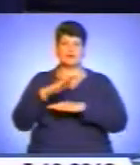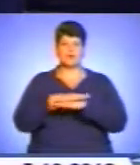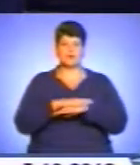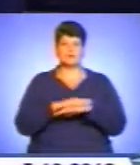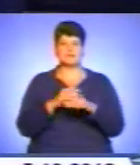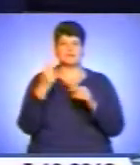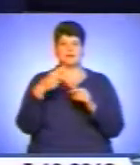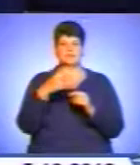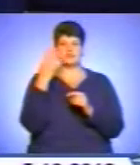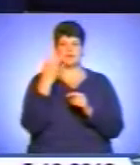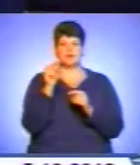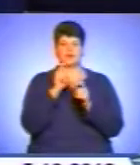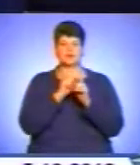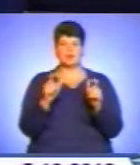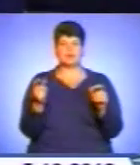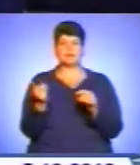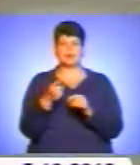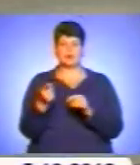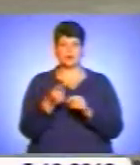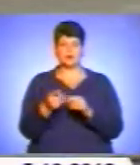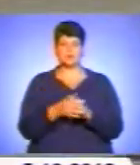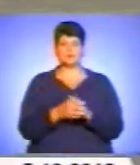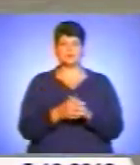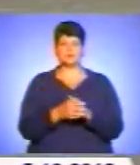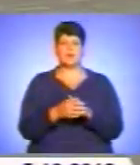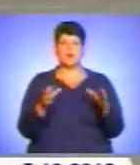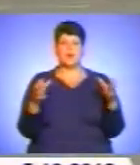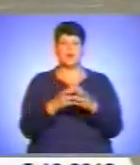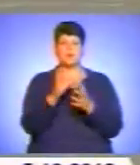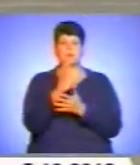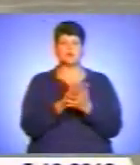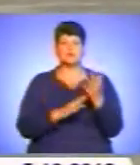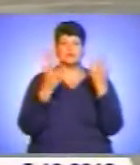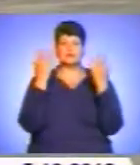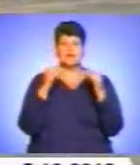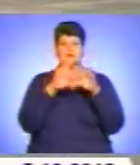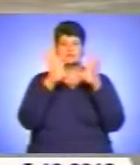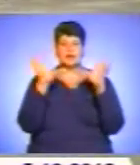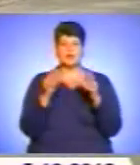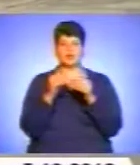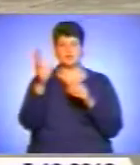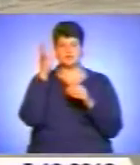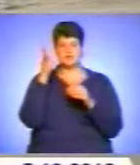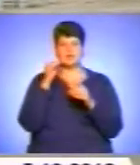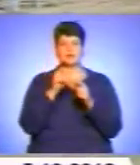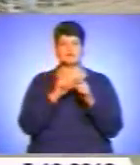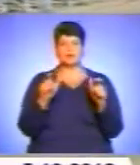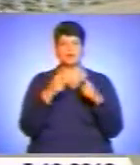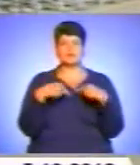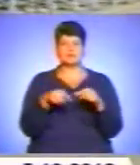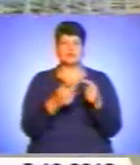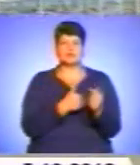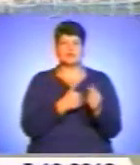з 24-ї школи Тернополя. Групи продовженого дня у загальноосвітніх закладах організовують забажання батьків.